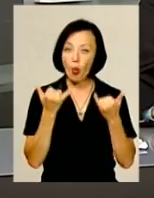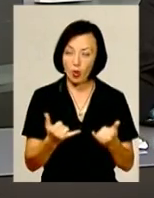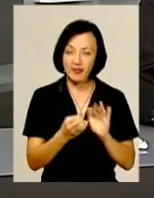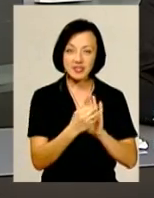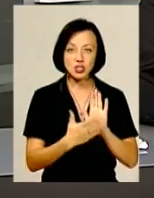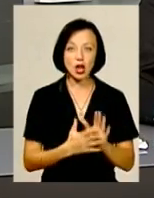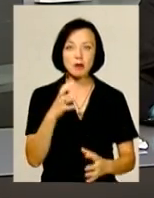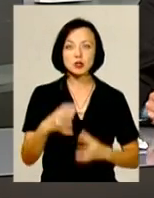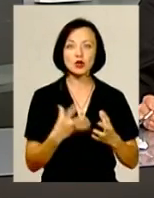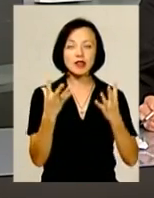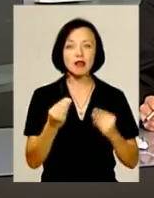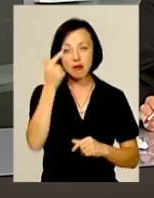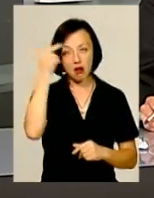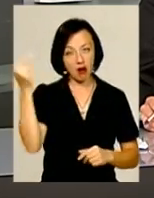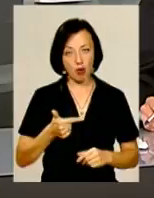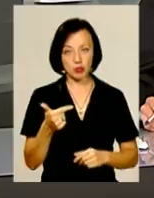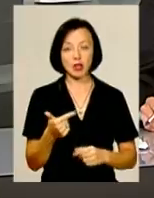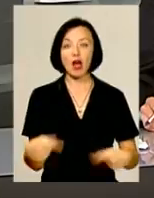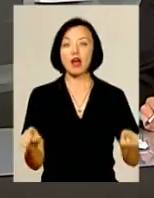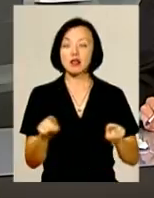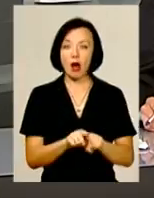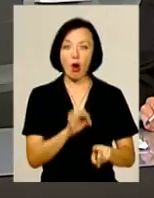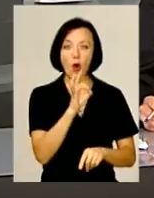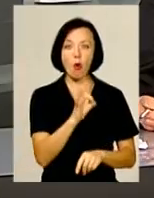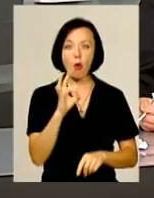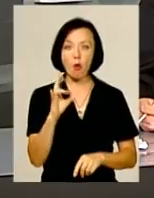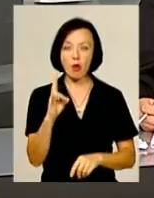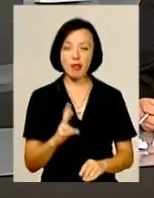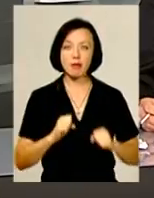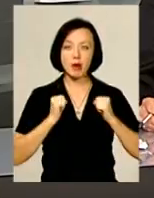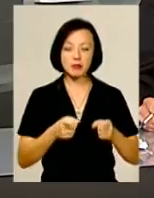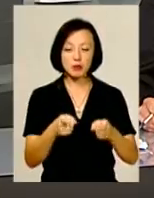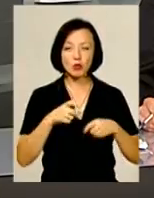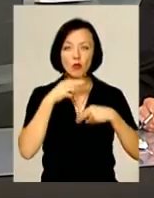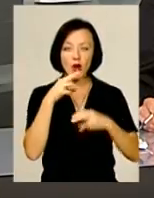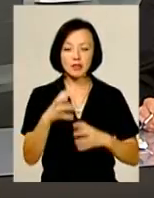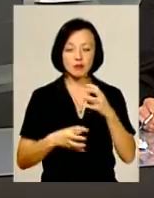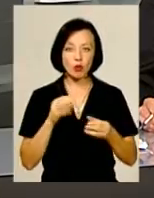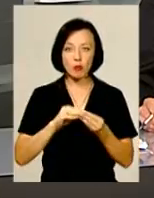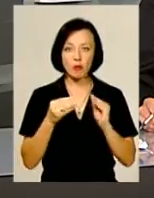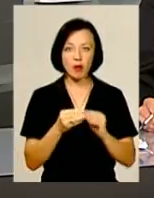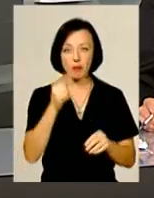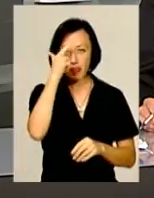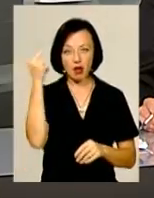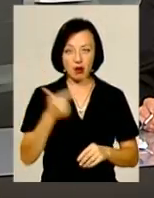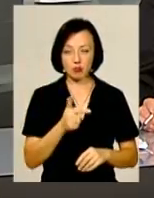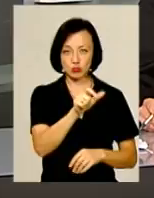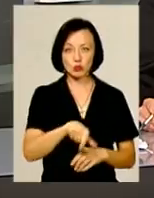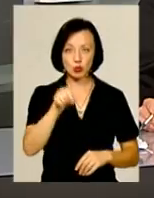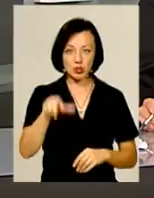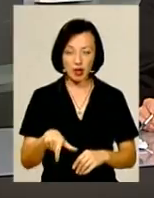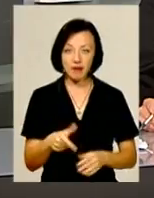відзначають Міжнародний день грамотності. Таким чином ООН намагається привернути увагу до світової проблеми неосвіченості людей.